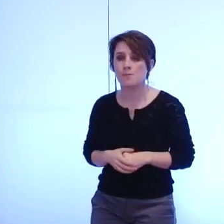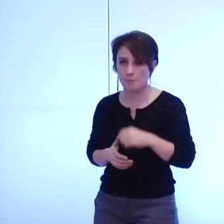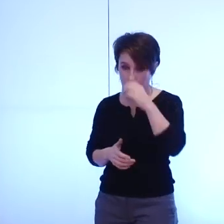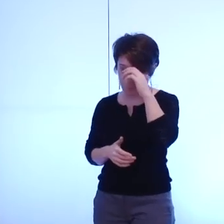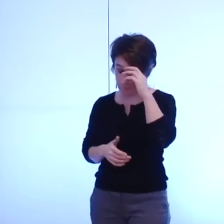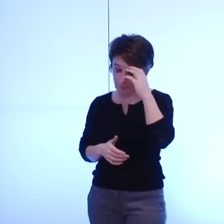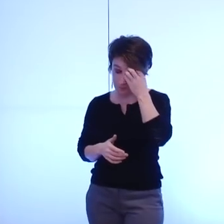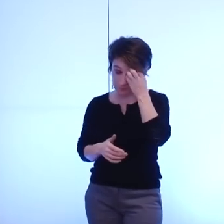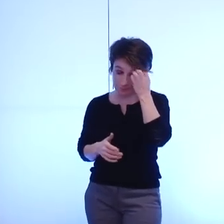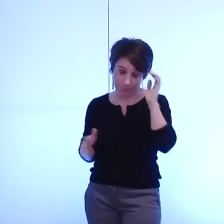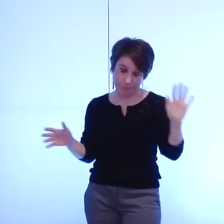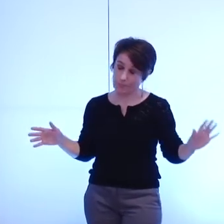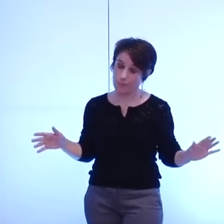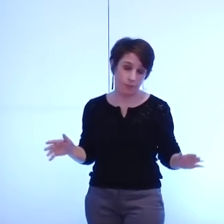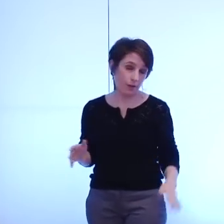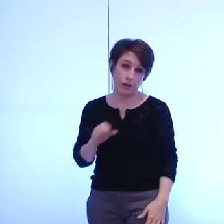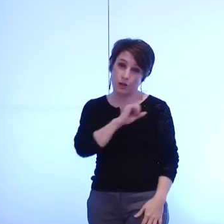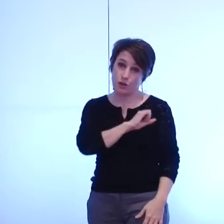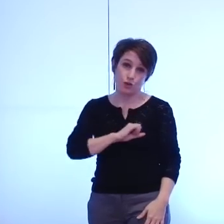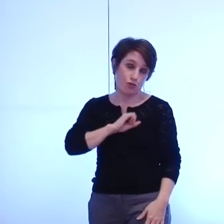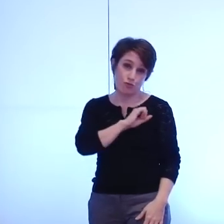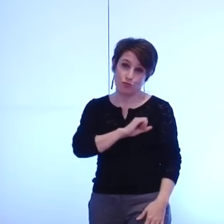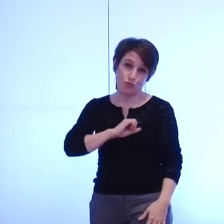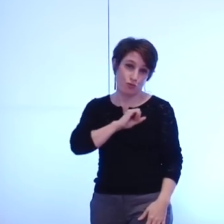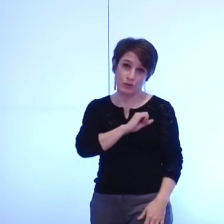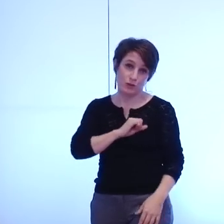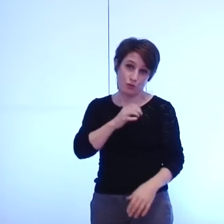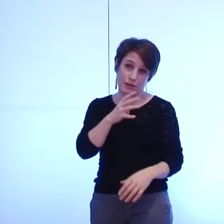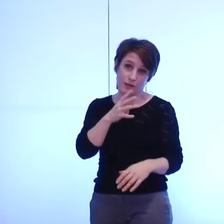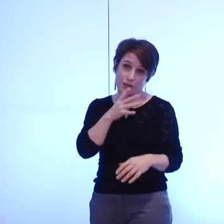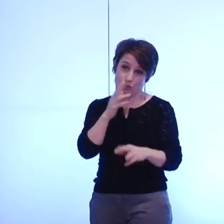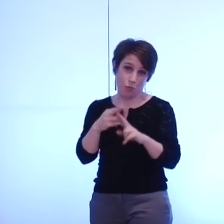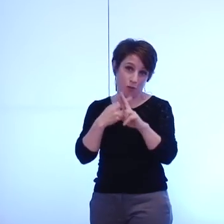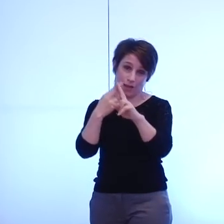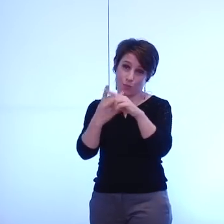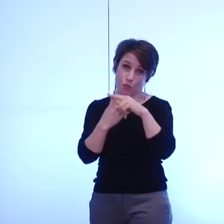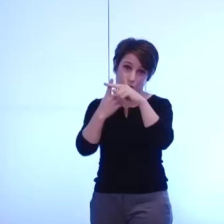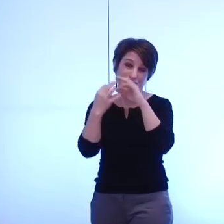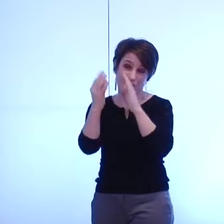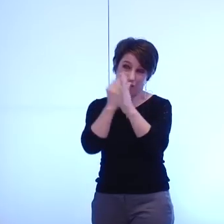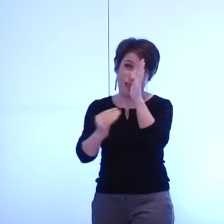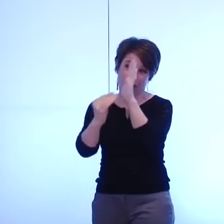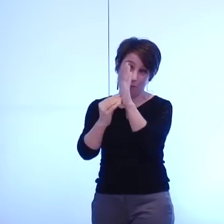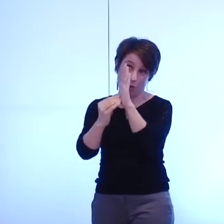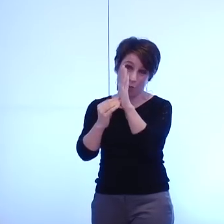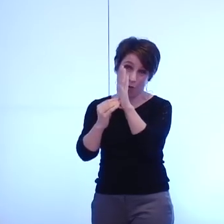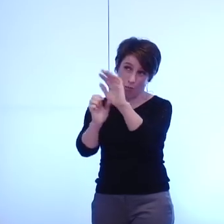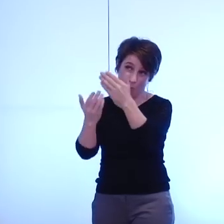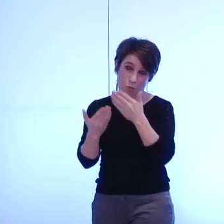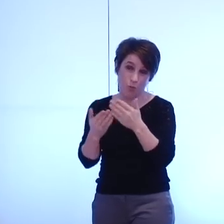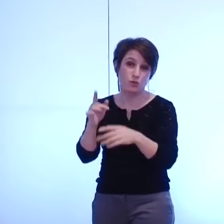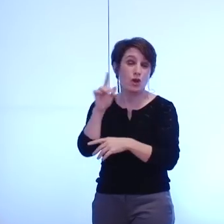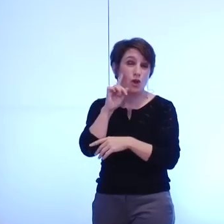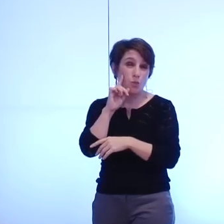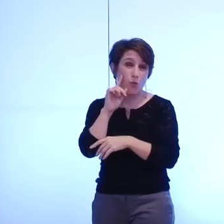je suis désolé de ne pas pouvoir donner suite à l'amendement qui est proposé par M.Cazeneuve mais les modalités de transfert sont précisées